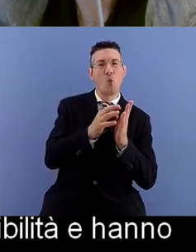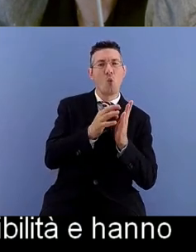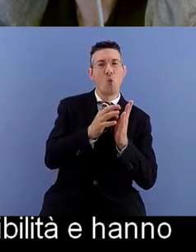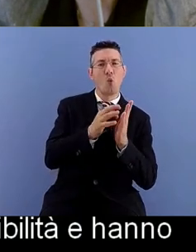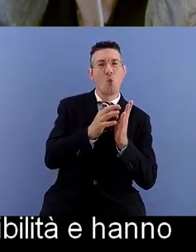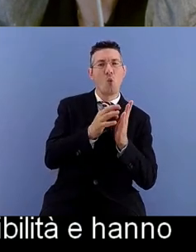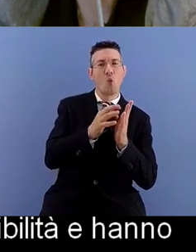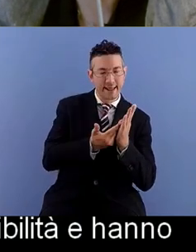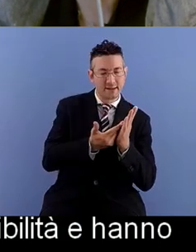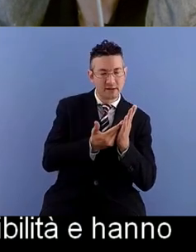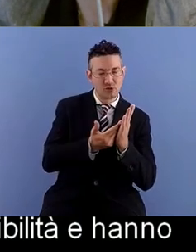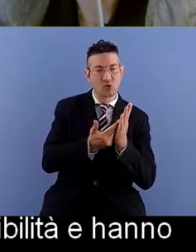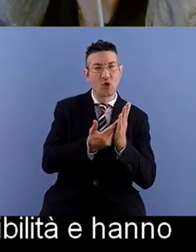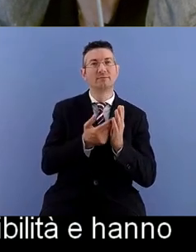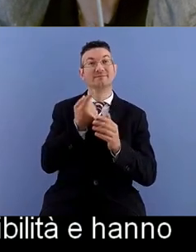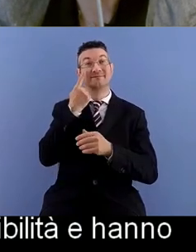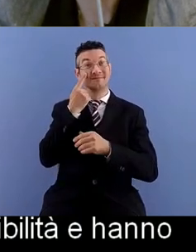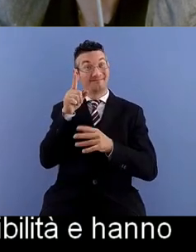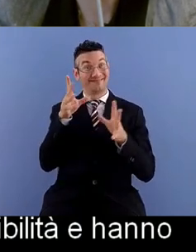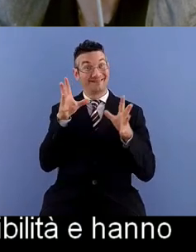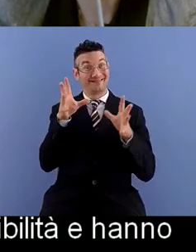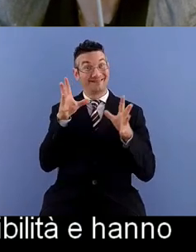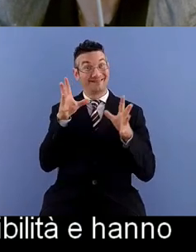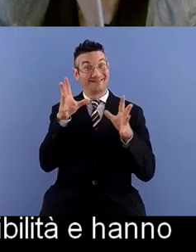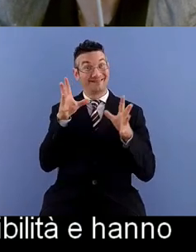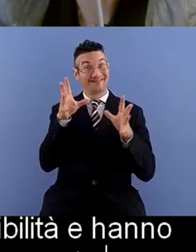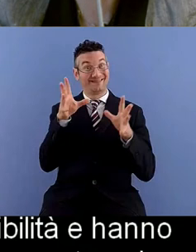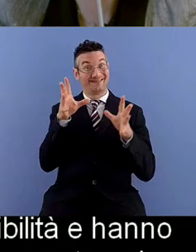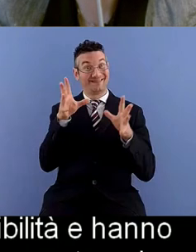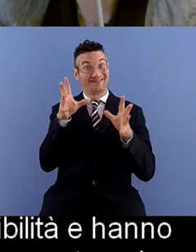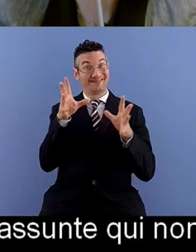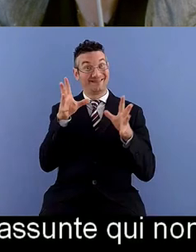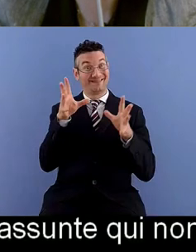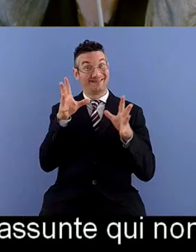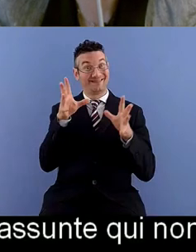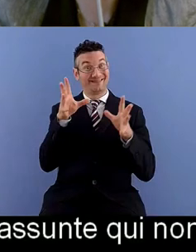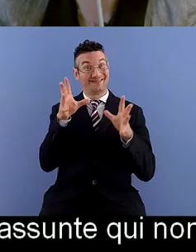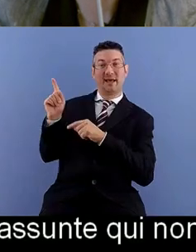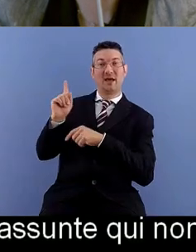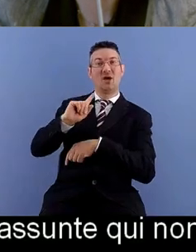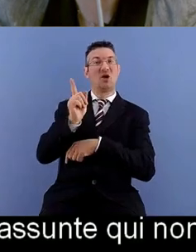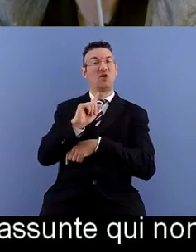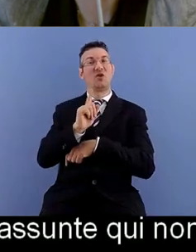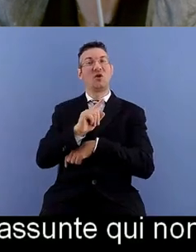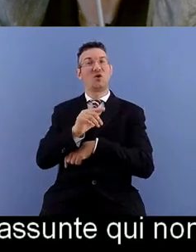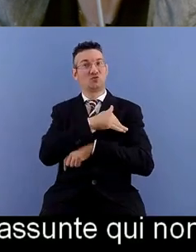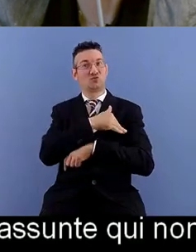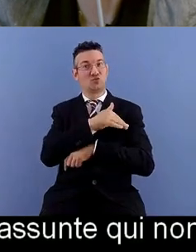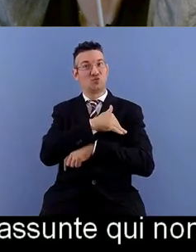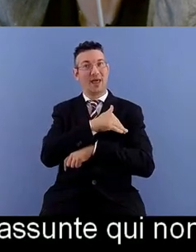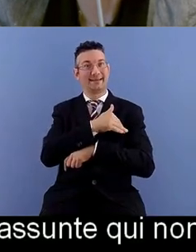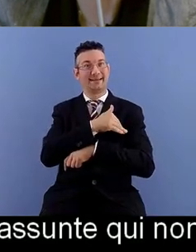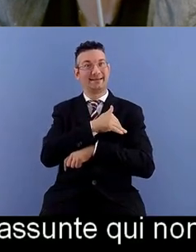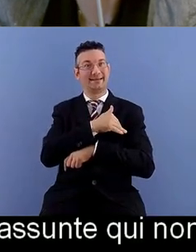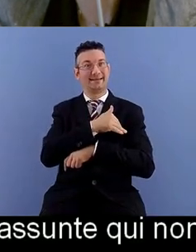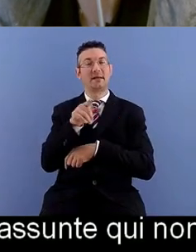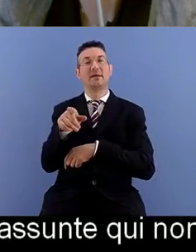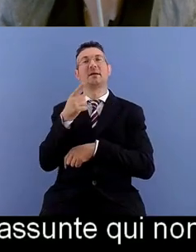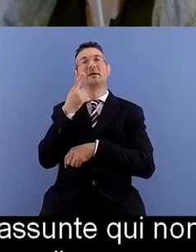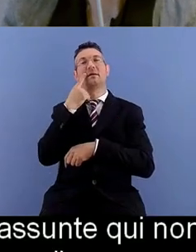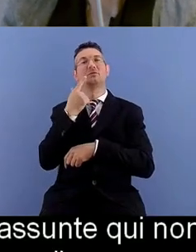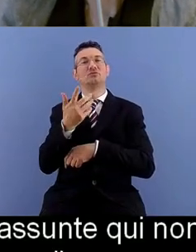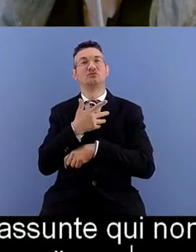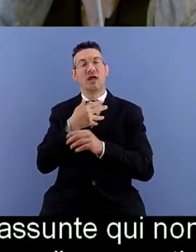queste che vediamo riassunte qui non sono ancora le parole degli studenti sono le parole che noi ritroviamo nella normativa, nelle linee